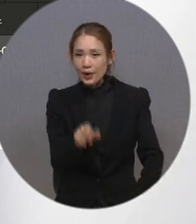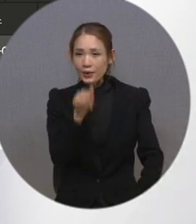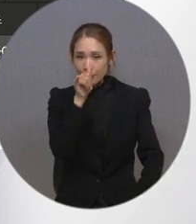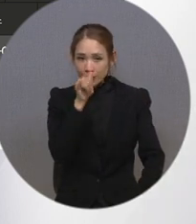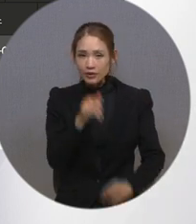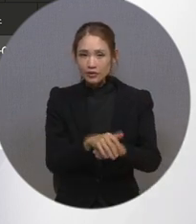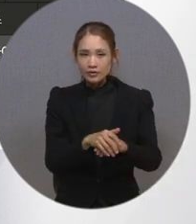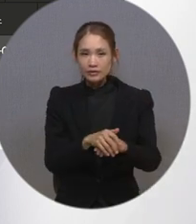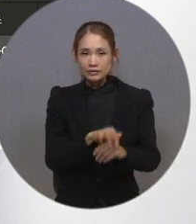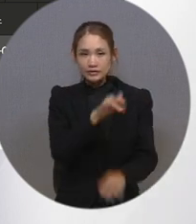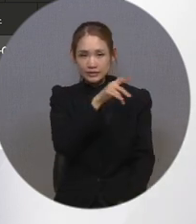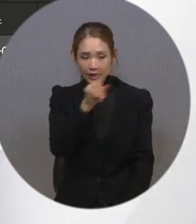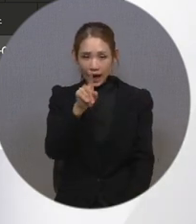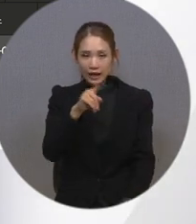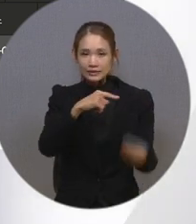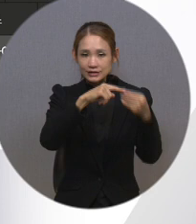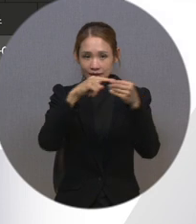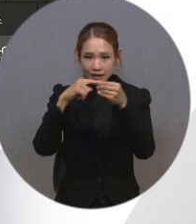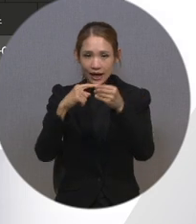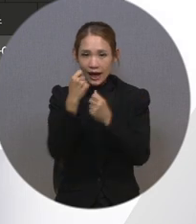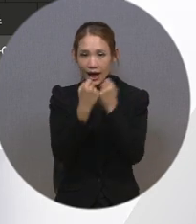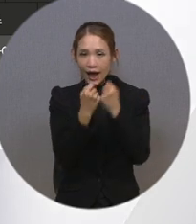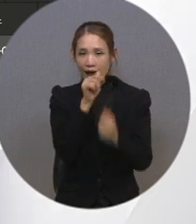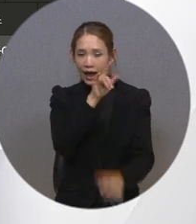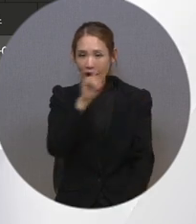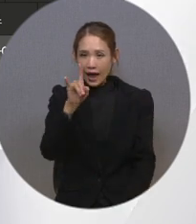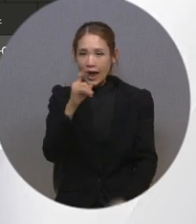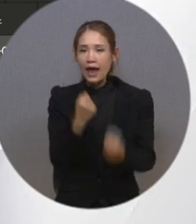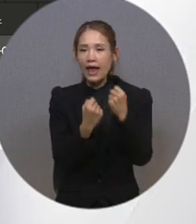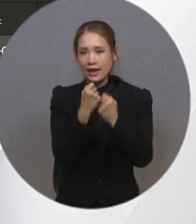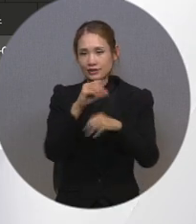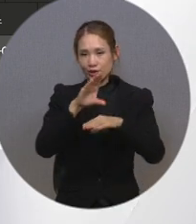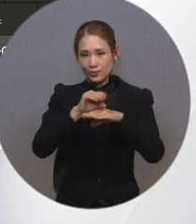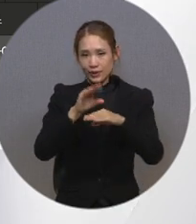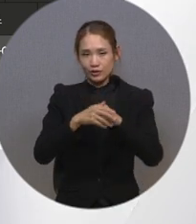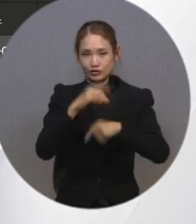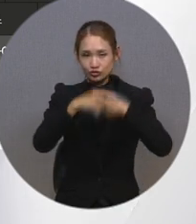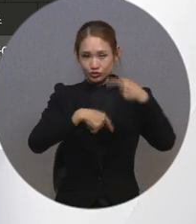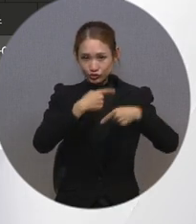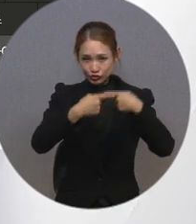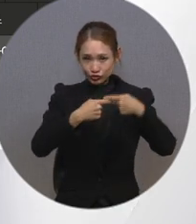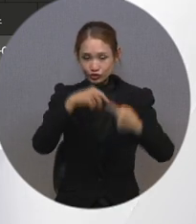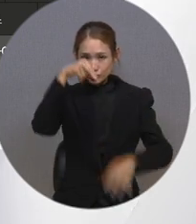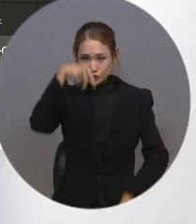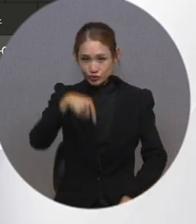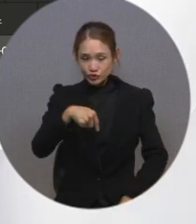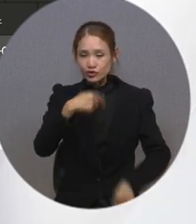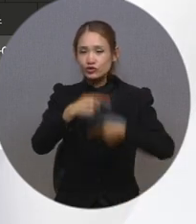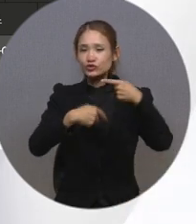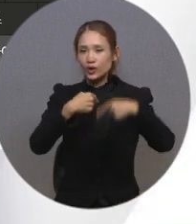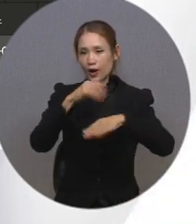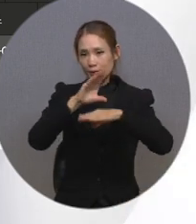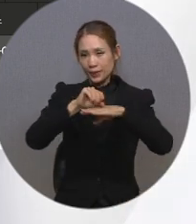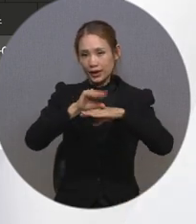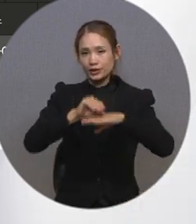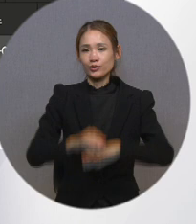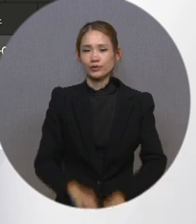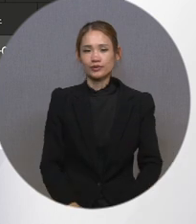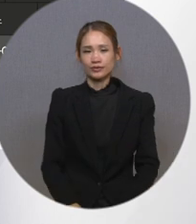자막 혹은 자는 자막 방송, 해설 혹은 해는 해설 방송, 수어 또는 수는 수어 방송을 의미합니다.